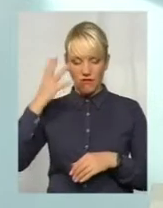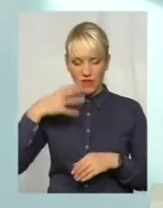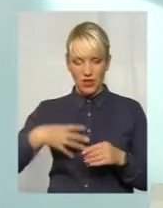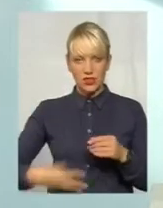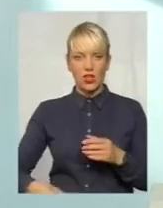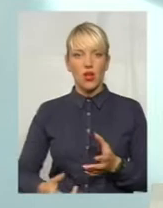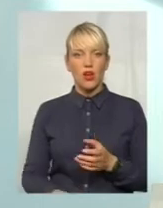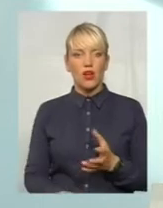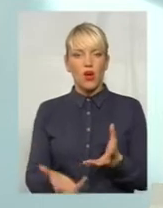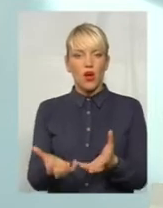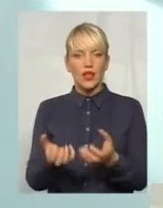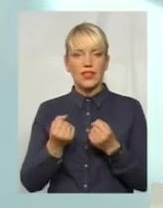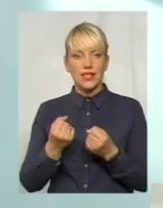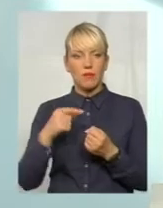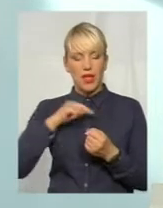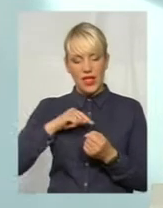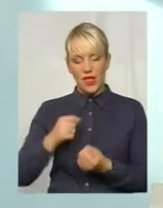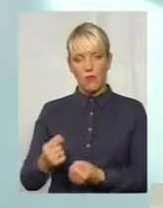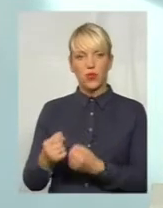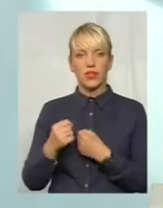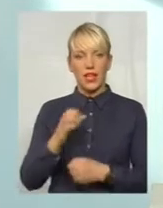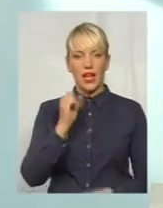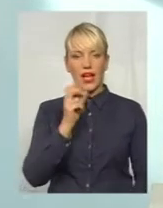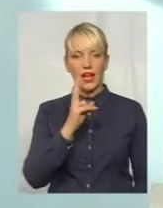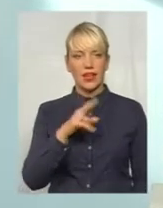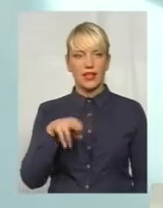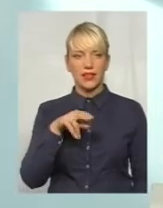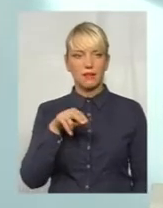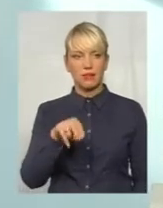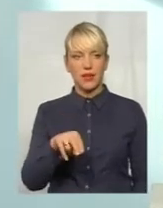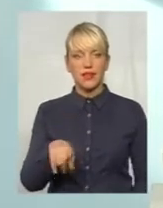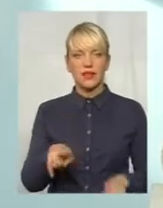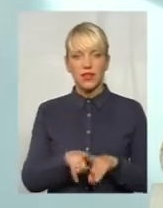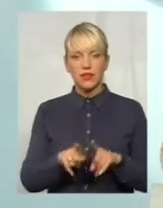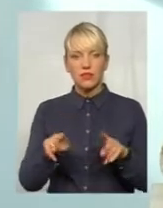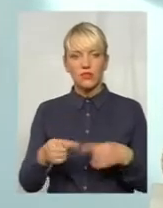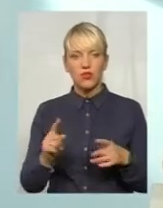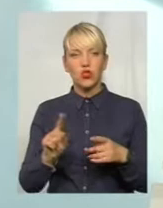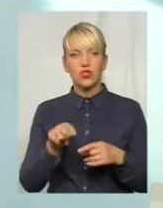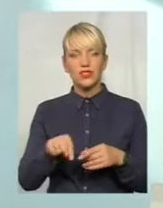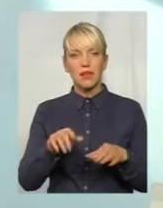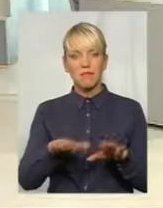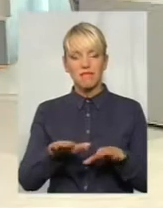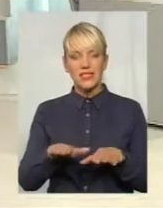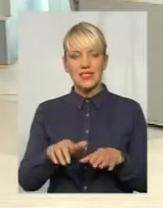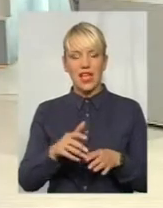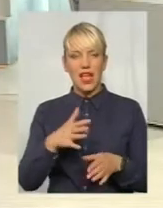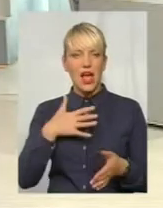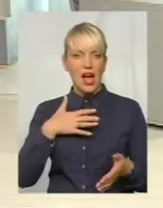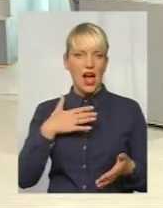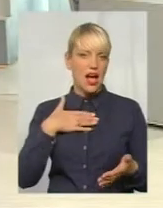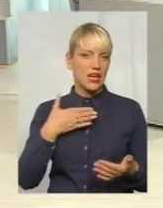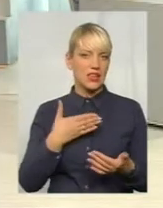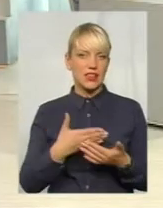імунітет. Просто вакцина АКДП створена таким чином, що це місце дуже активно хворіє